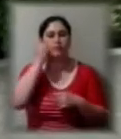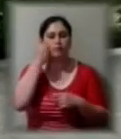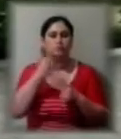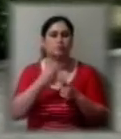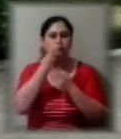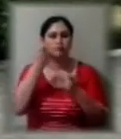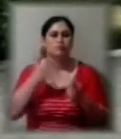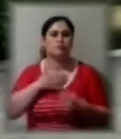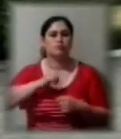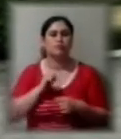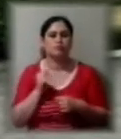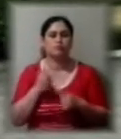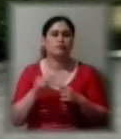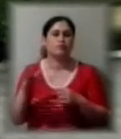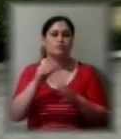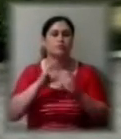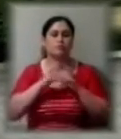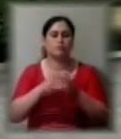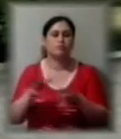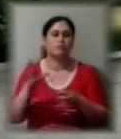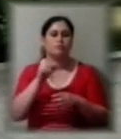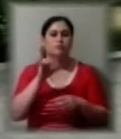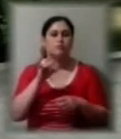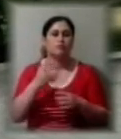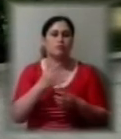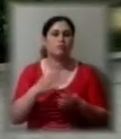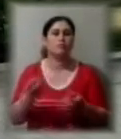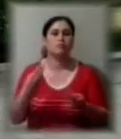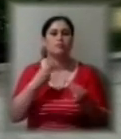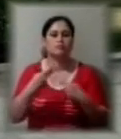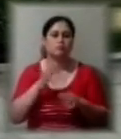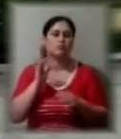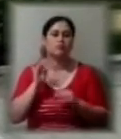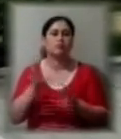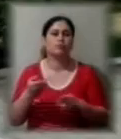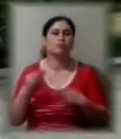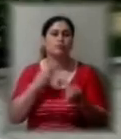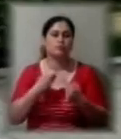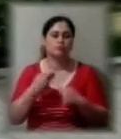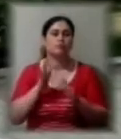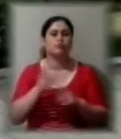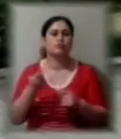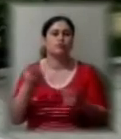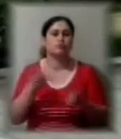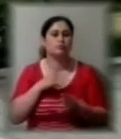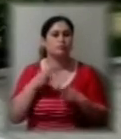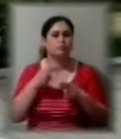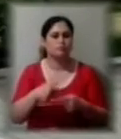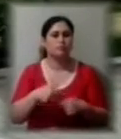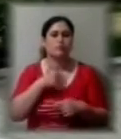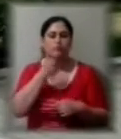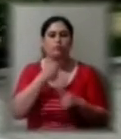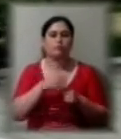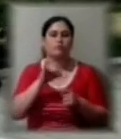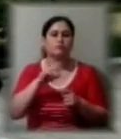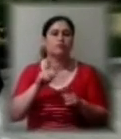із усього світу, усіх країн, які до нас приїжджали і будуть приїжджати, які мали приїхати в цьому році, що фестиваль може відбутися. Ми маємо